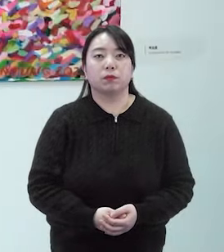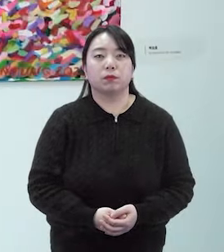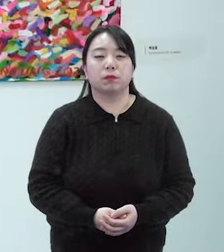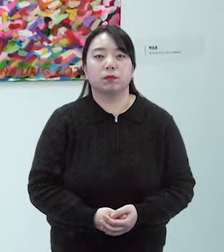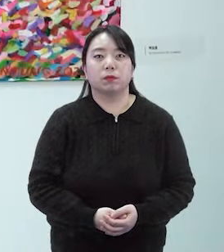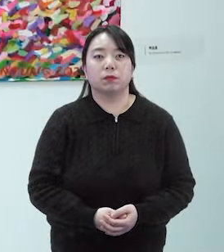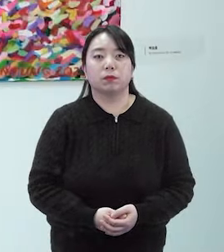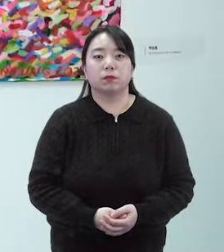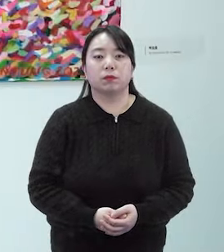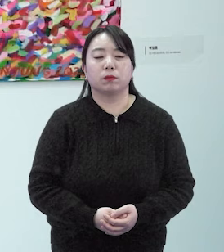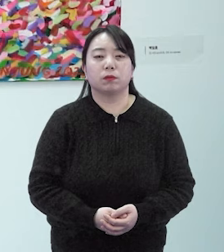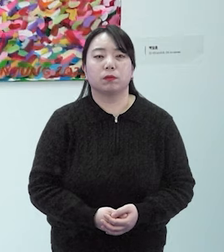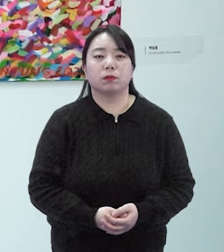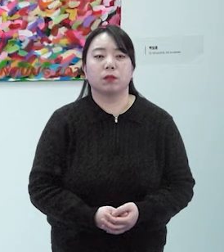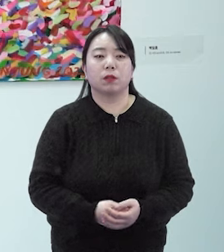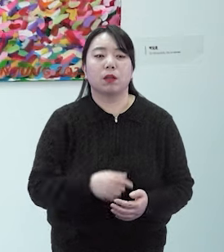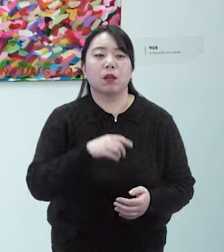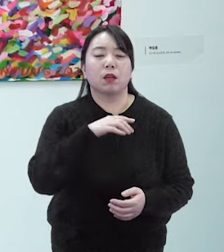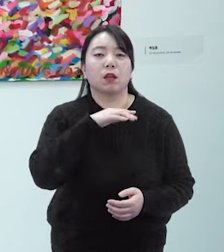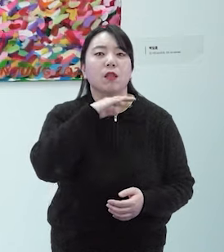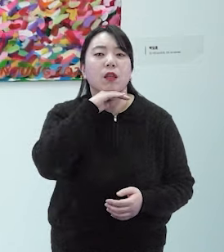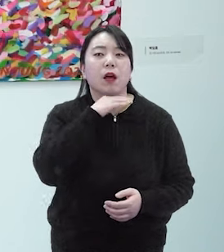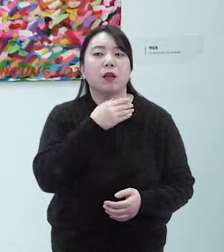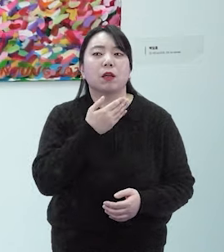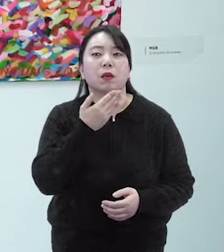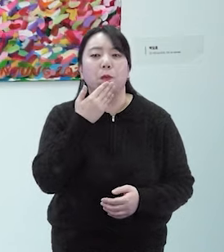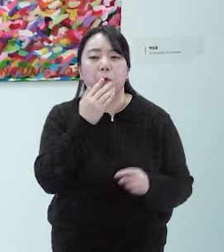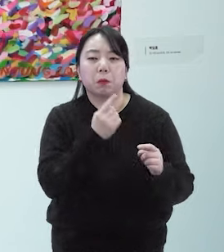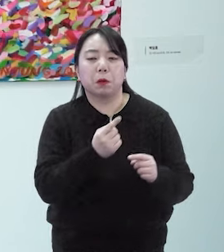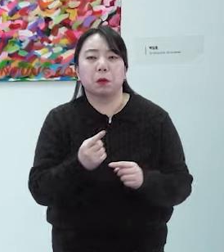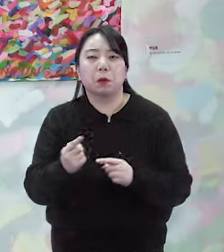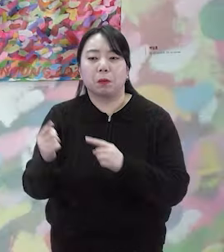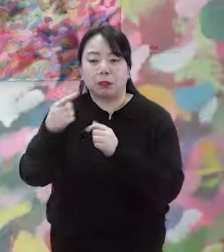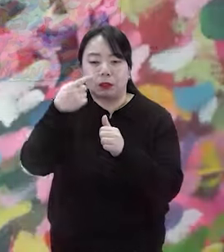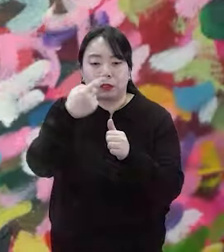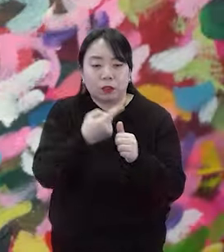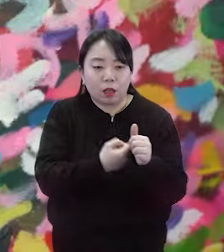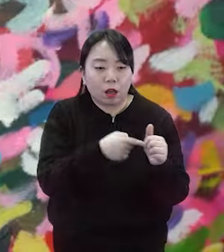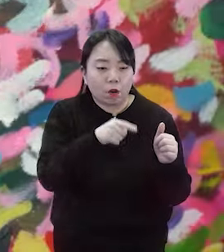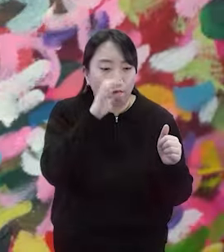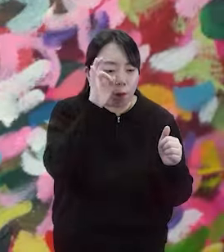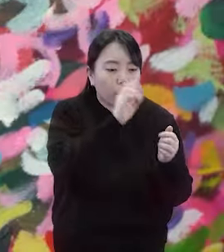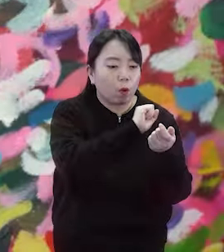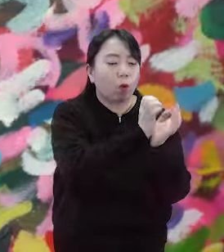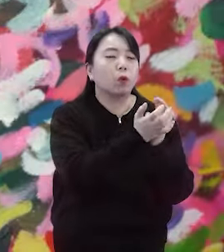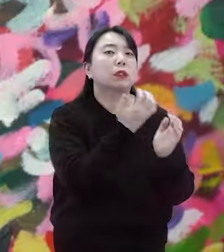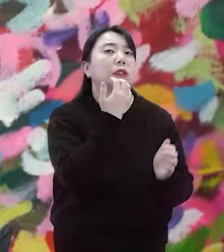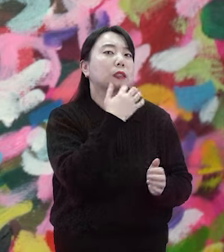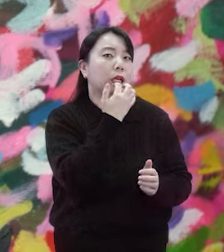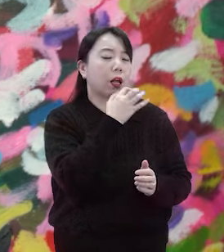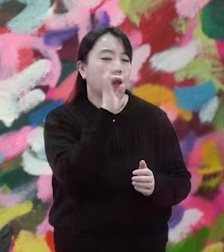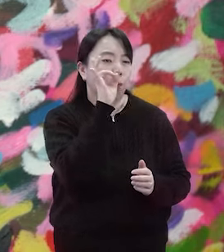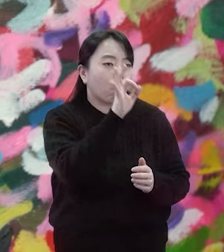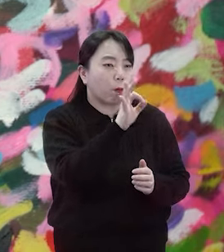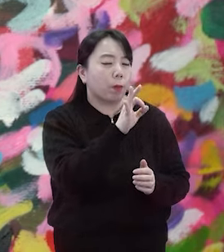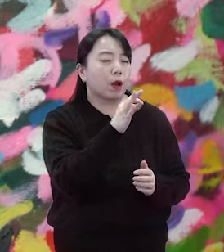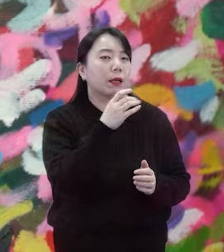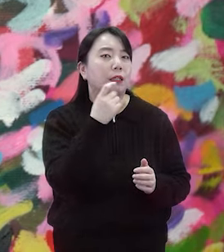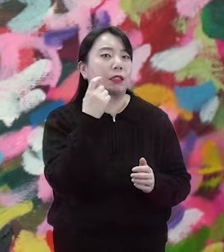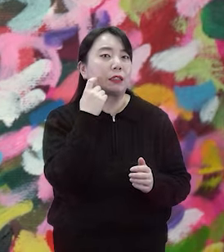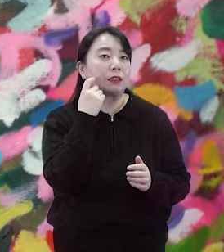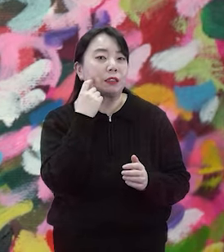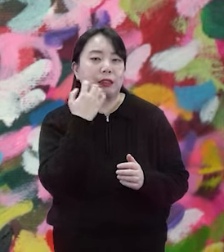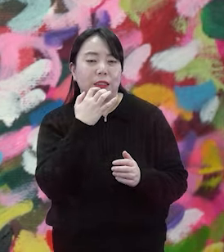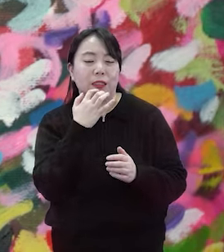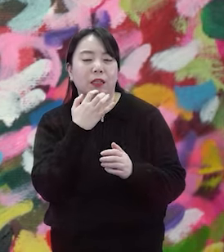한 살 두 살 점점 나이를 먹을수록 자연에서 오는 꽃의 색감은 인공적인 색이랑 비교할 수 없을